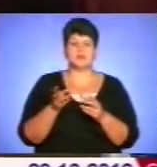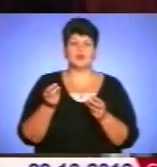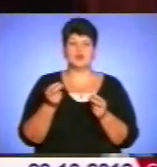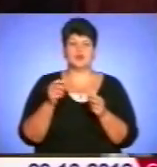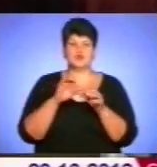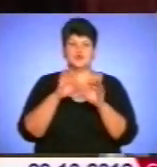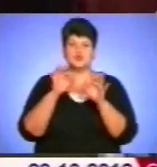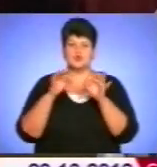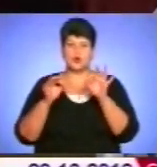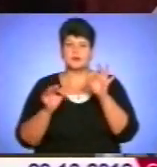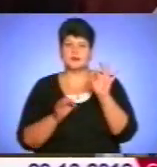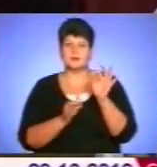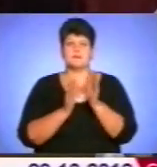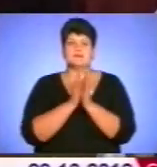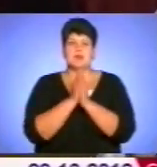він молиться.